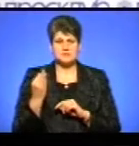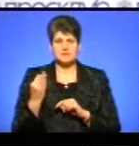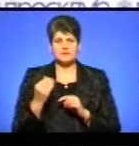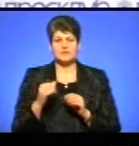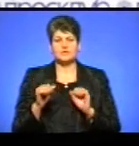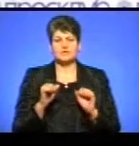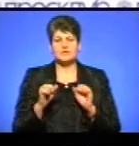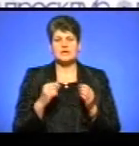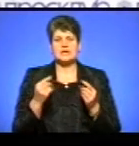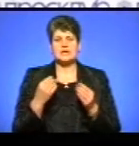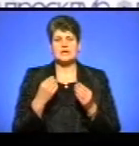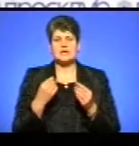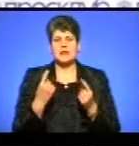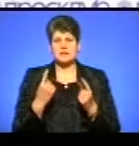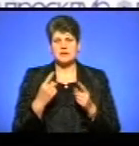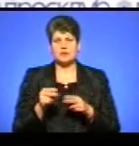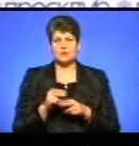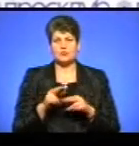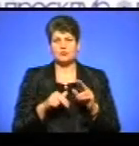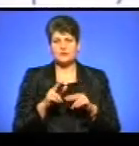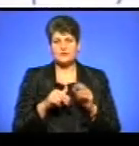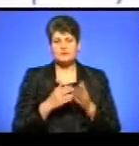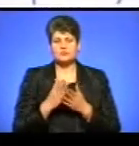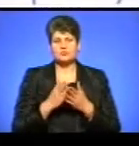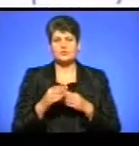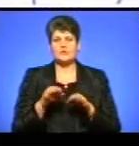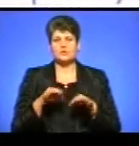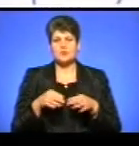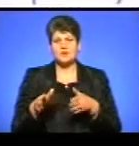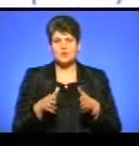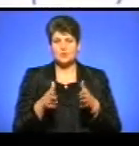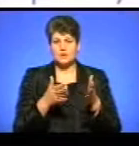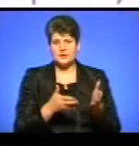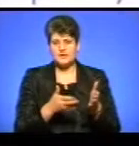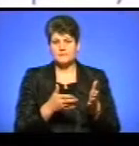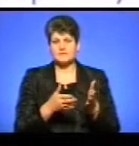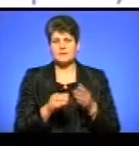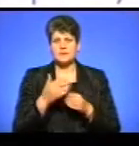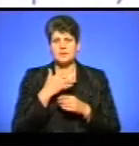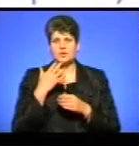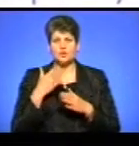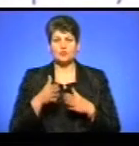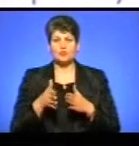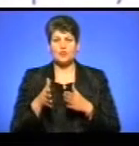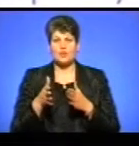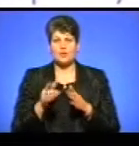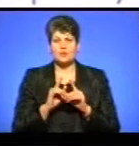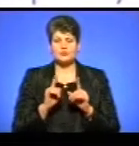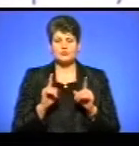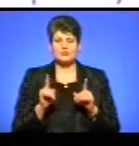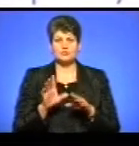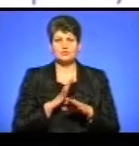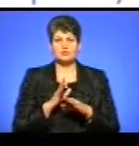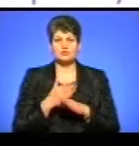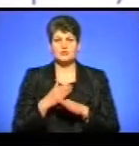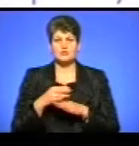капітального будівництва, була адміністрація, служба автомобільних доріг, тому що на багатьох дорогах, особливо ці, що були поділені по